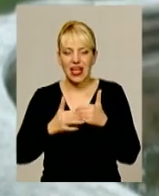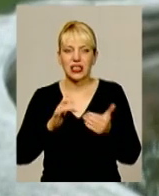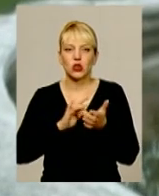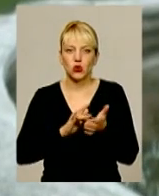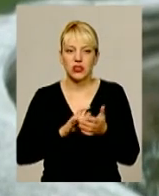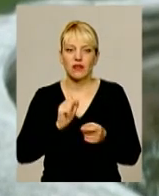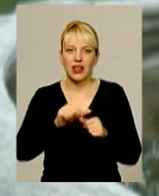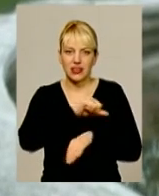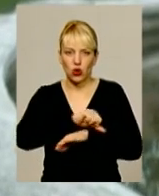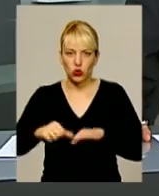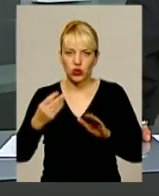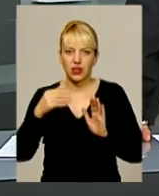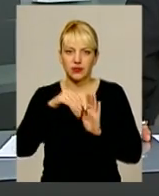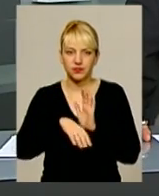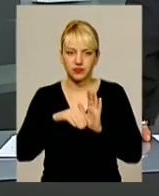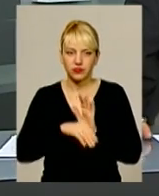партнерів.